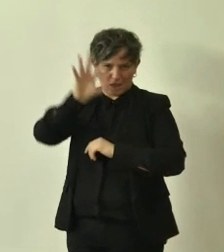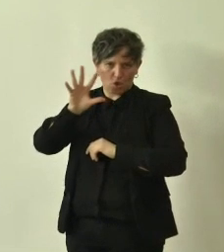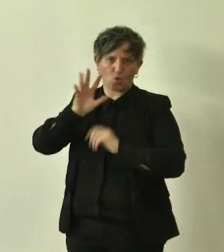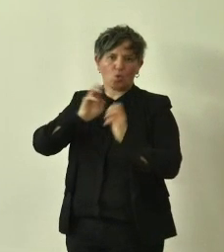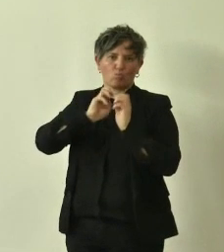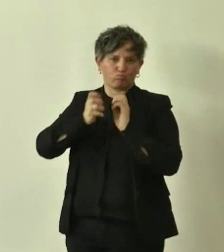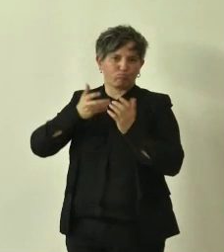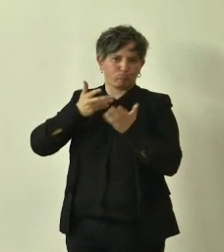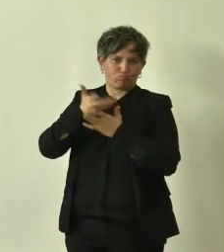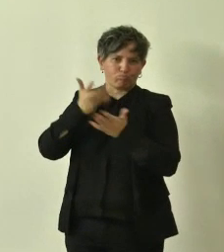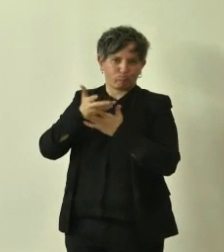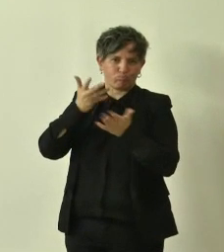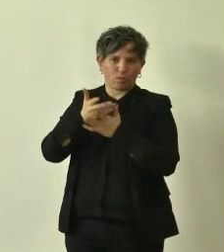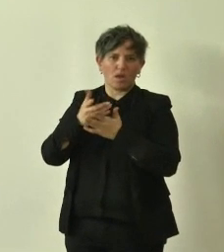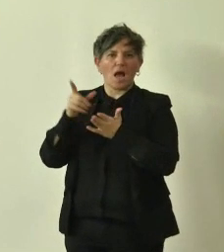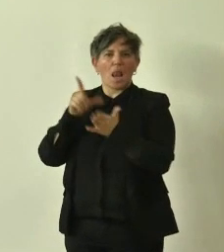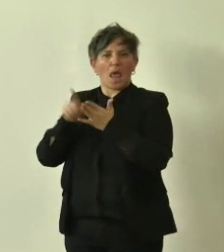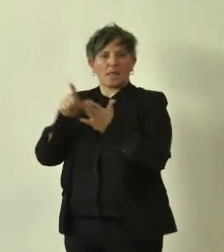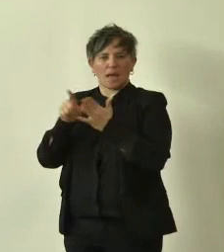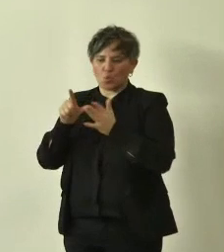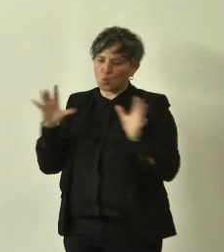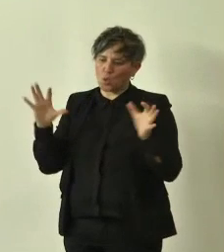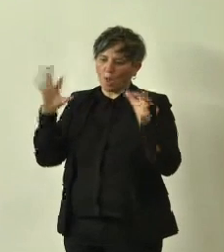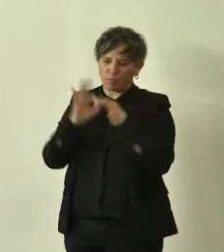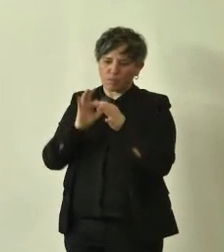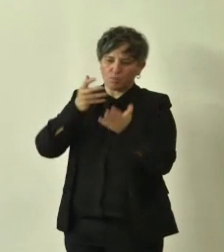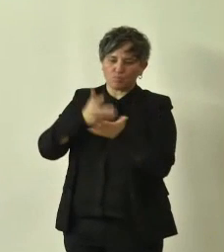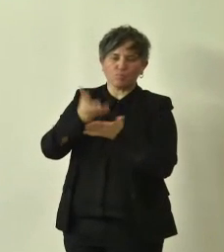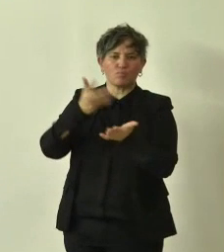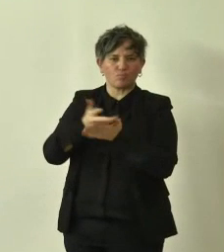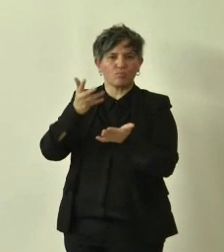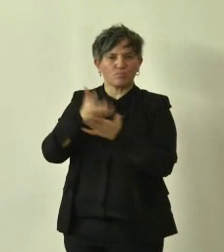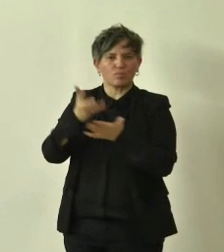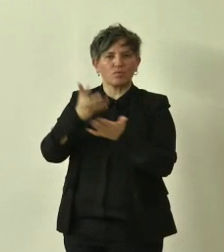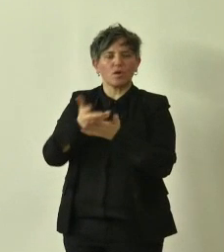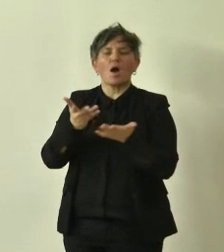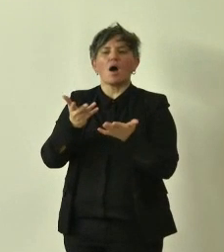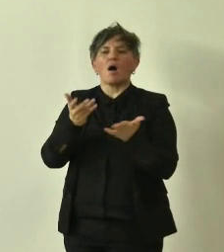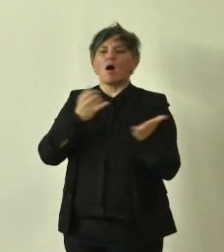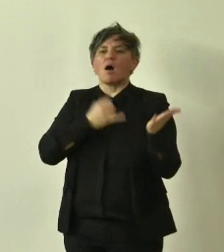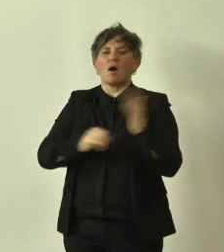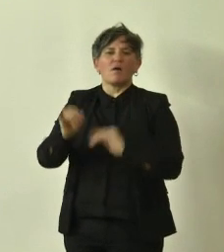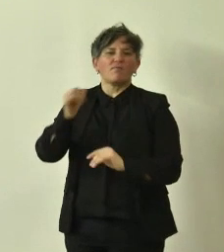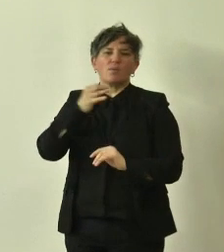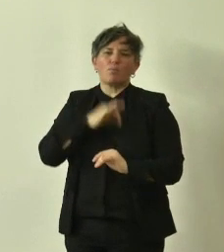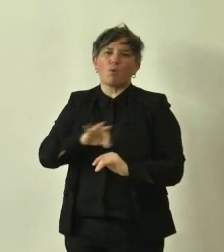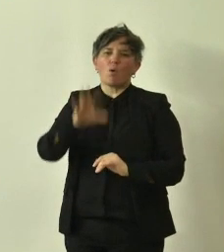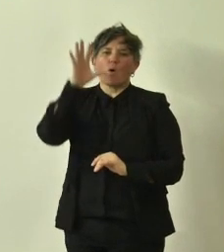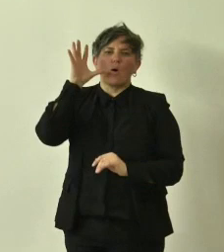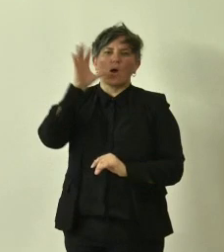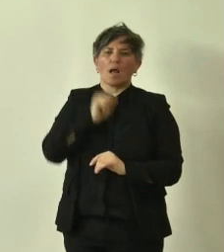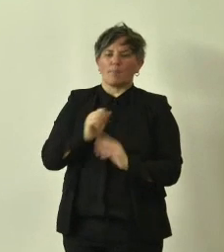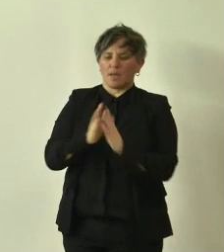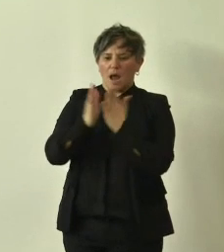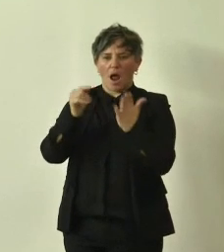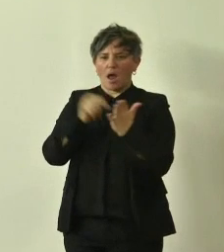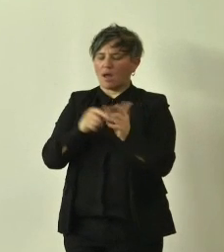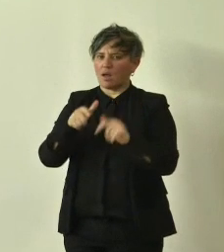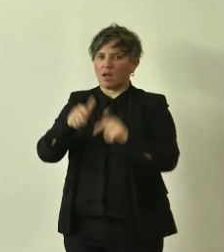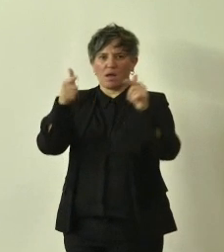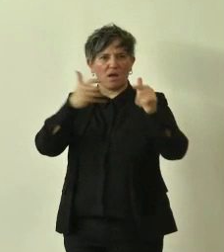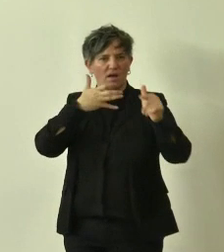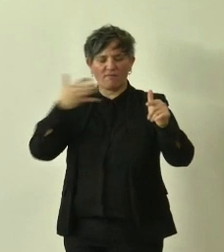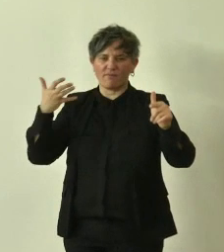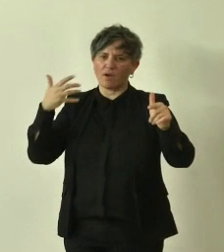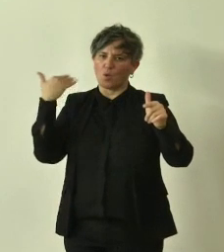cercando informazioni guardandosi attorno si può arrivare a capire quanto importanti sono gli alberi per noi